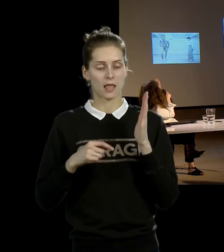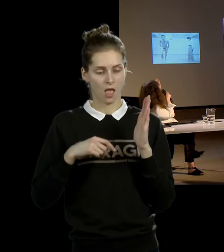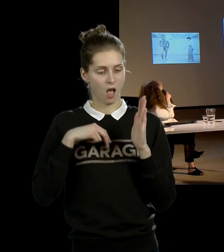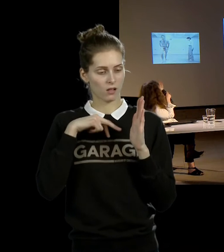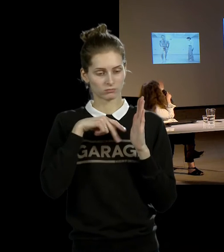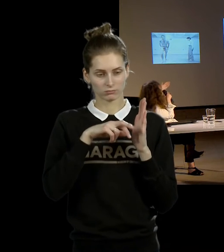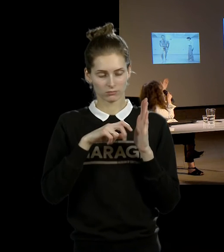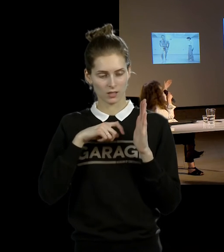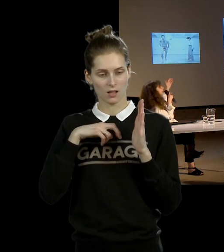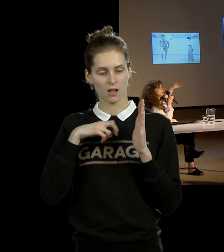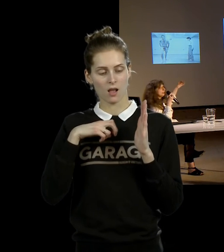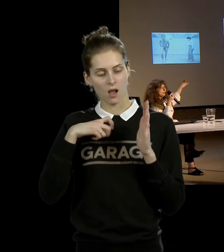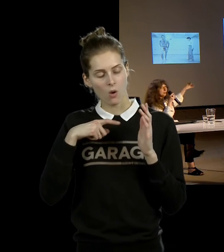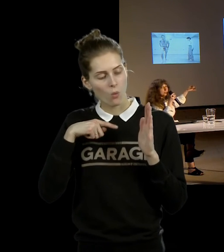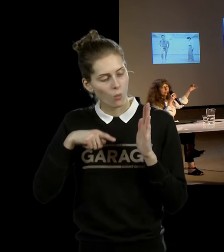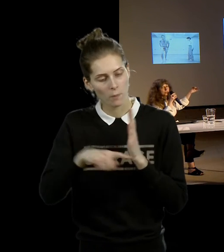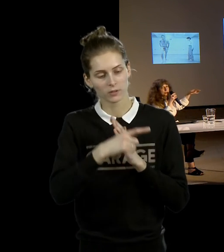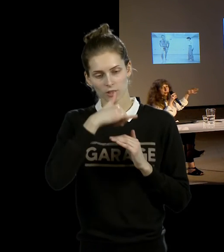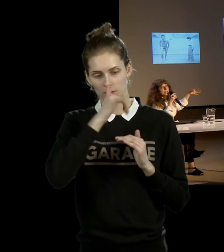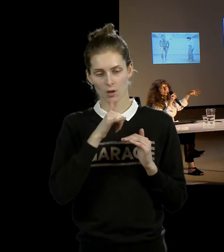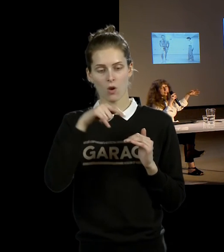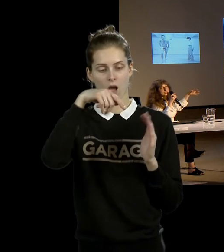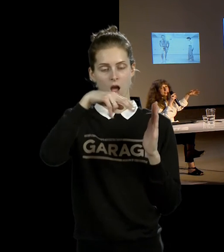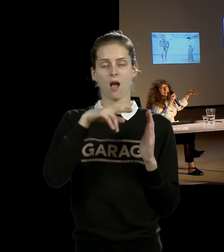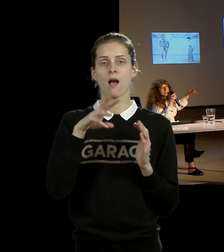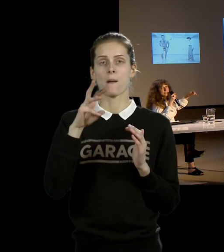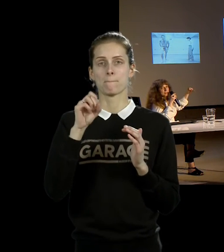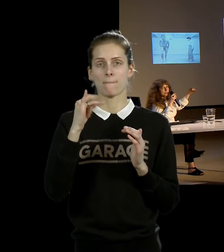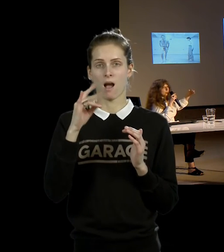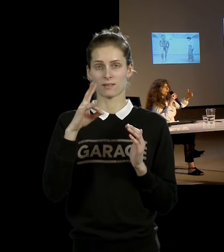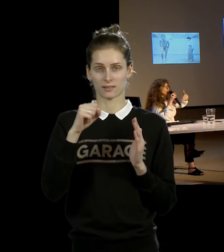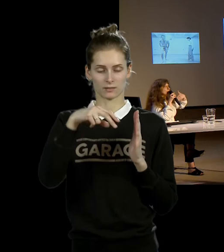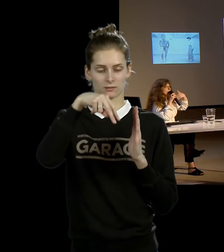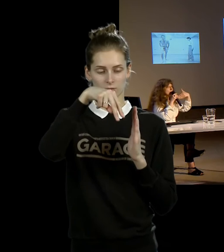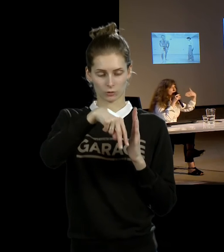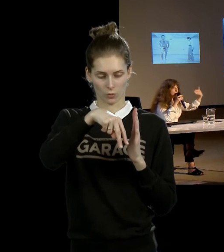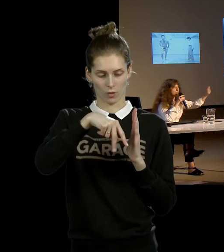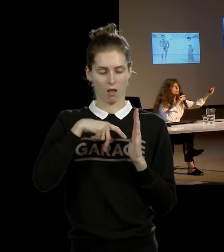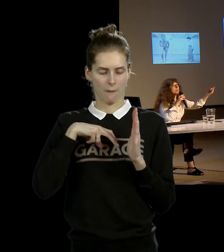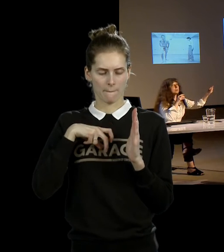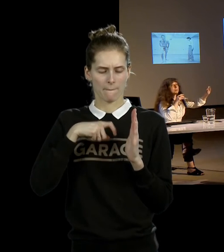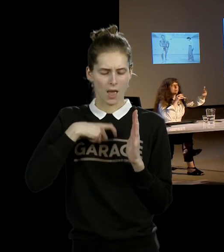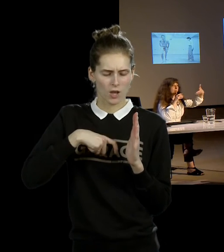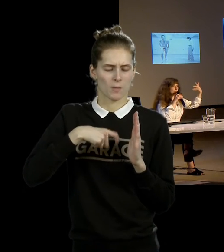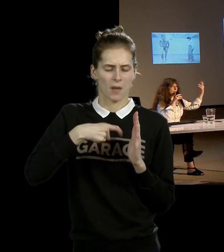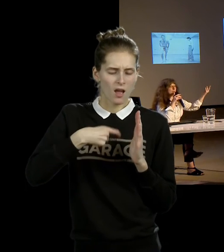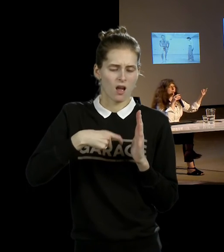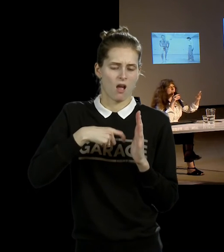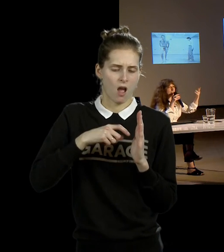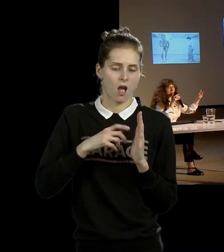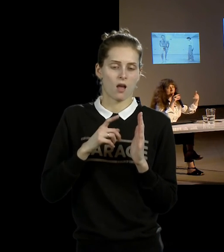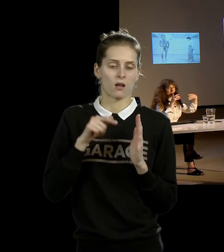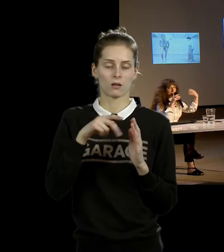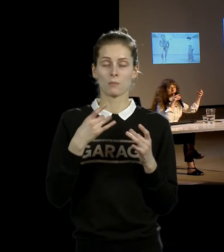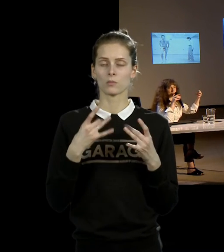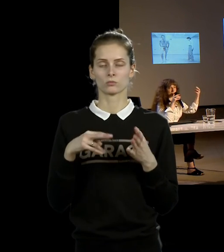навстречу к Марине. Марина стоит рядом с ней, абсолютно безучастная. То есть он такой как бы